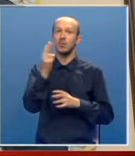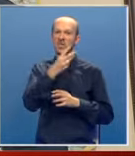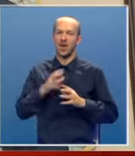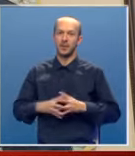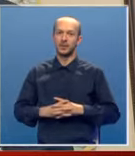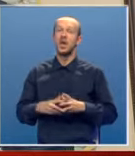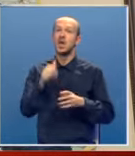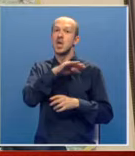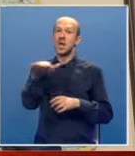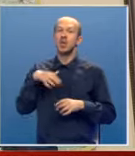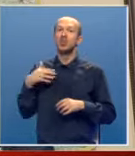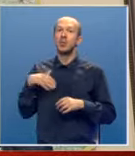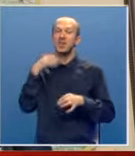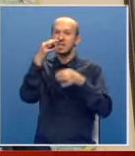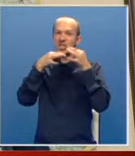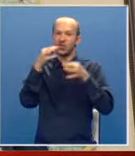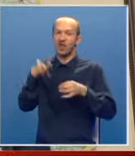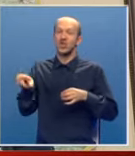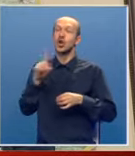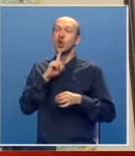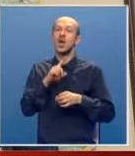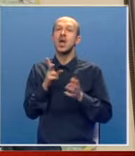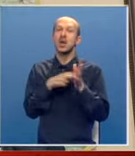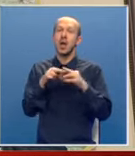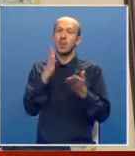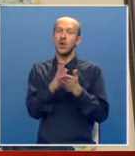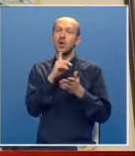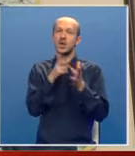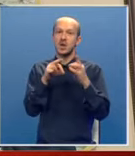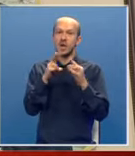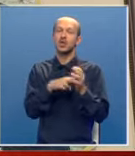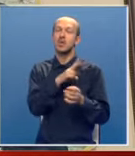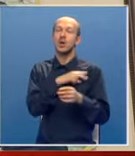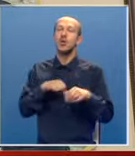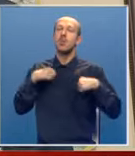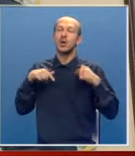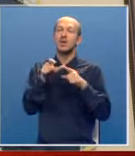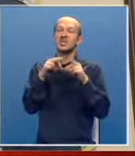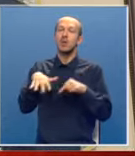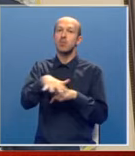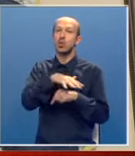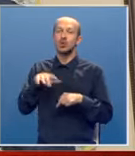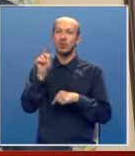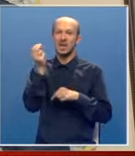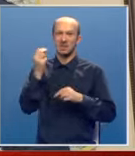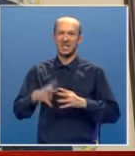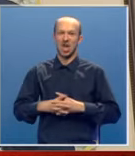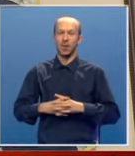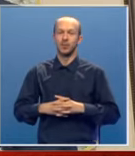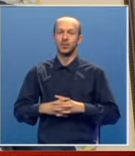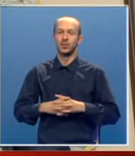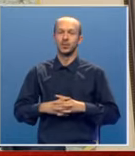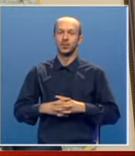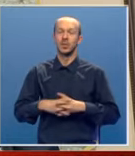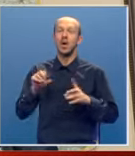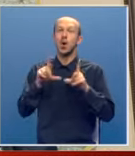i naše mlade istraživača koji na bilo koji način imaju porijeklo sa prostora Republike Srpske da